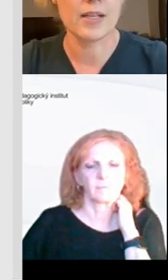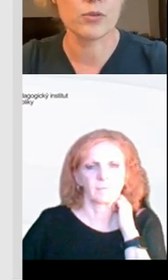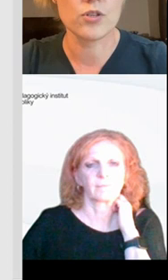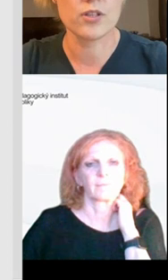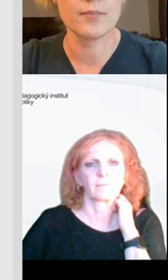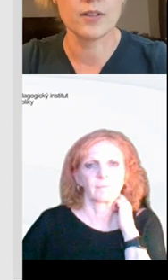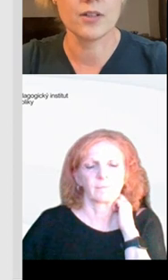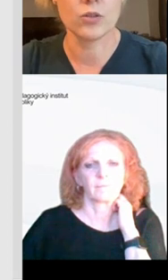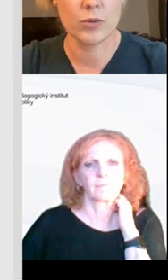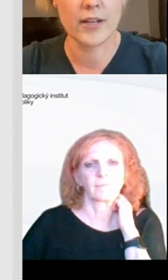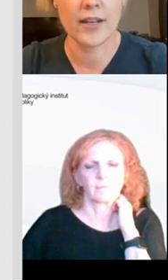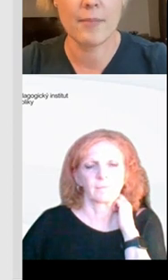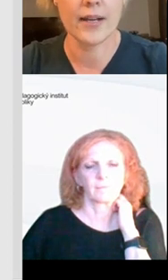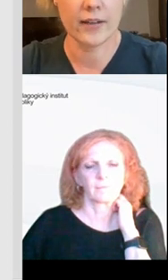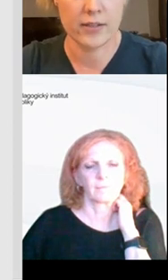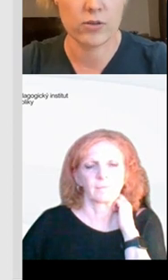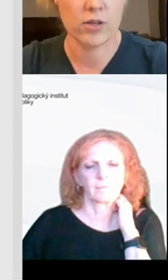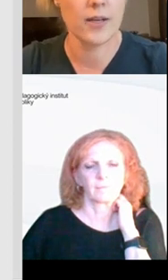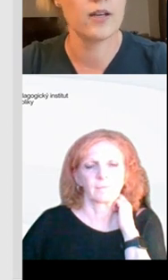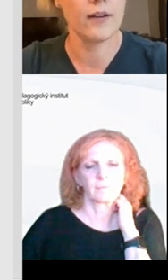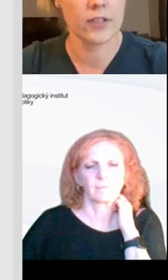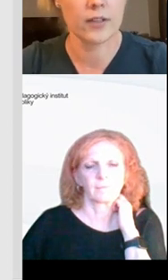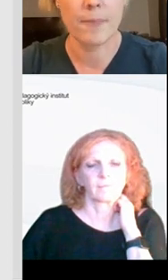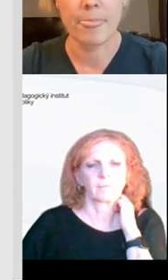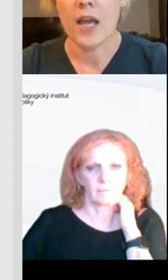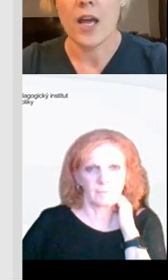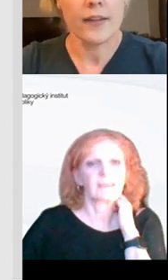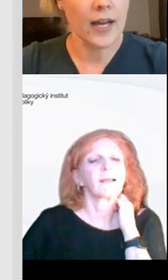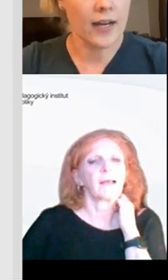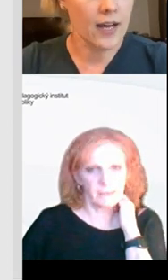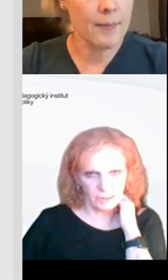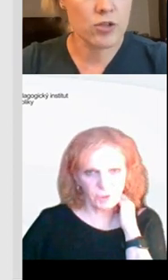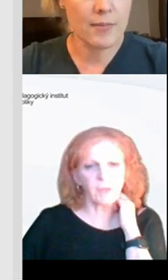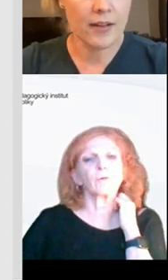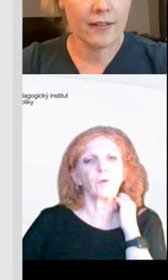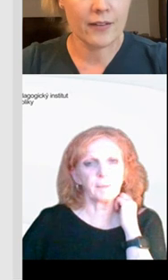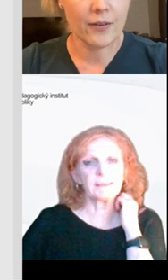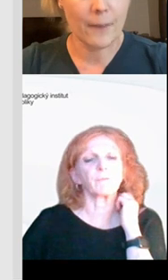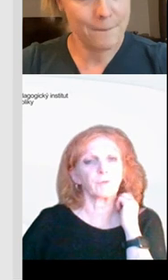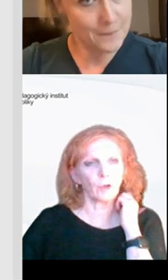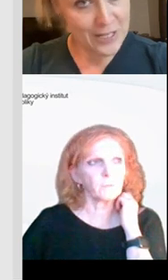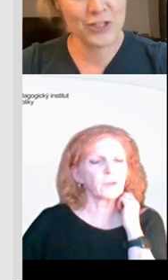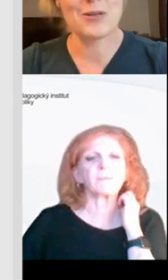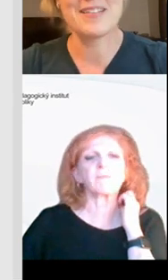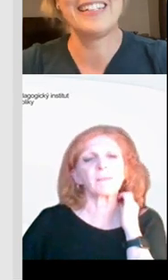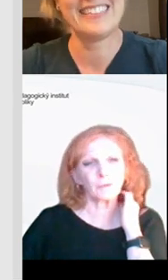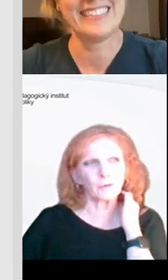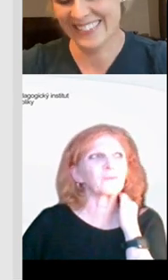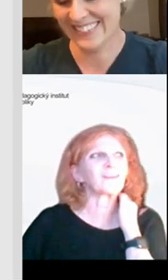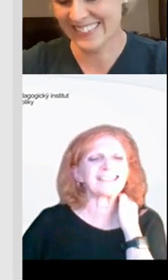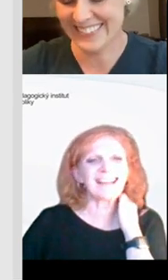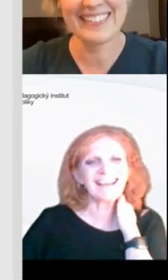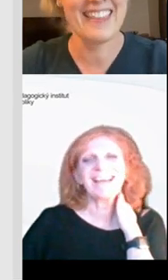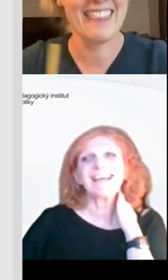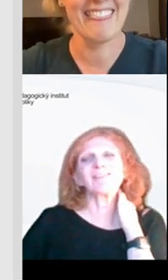máme ten pocit, že tam to půjde nejlépe a nejnázorněji vidět. Tak a my už jdeme... V tom, že jsme vlastně